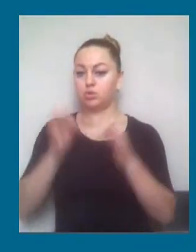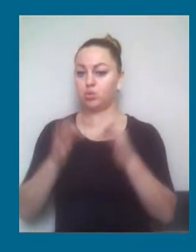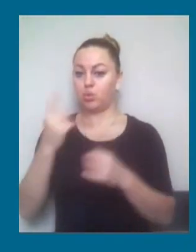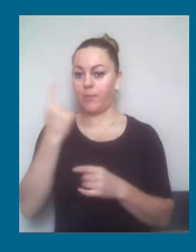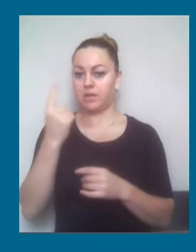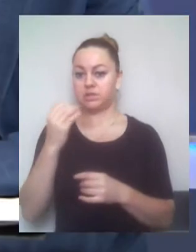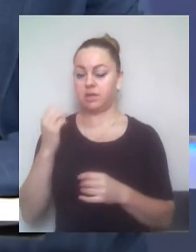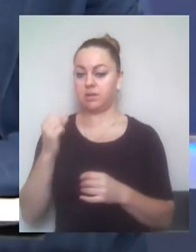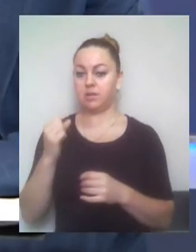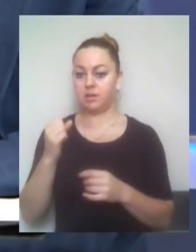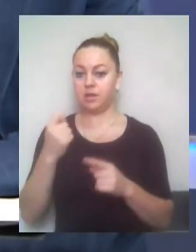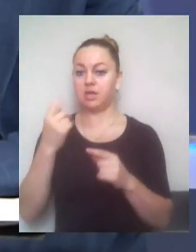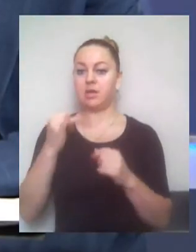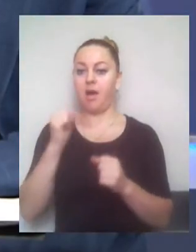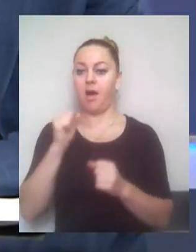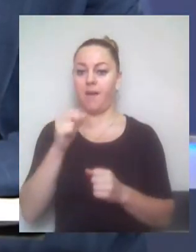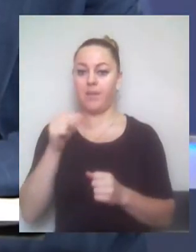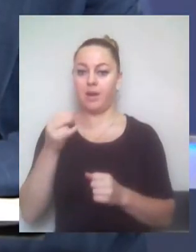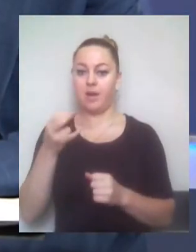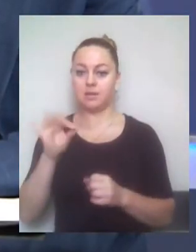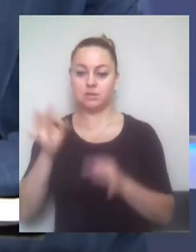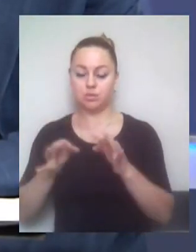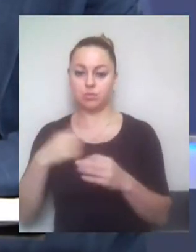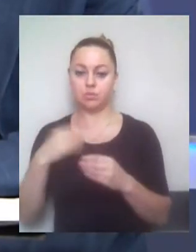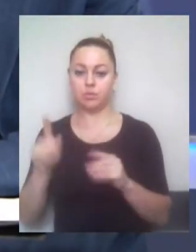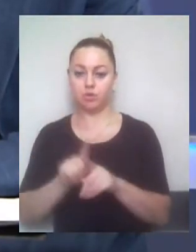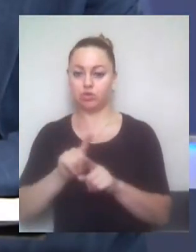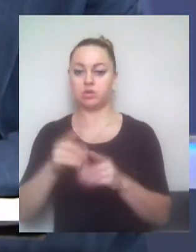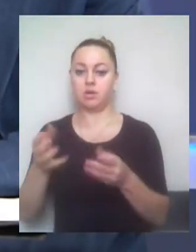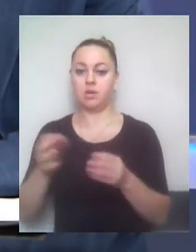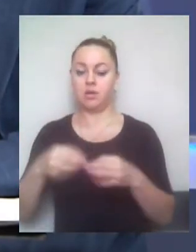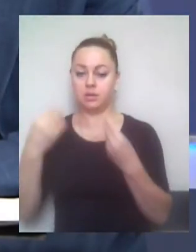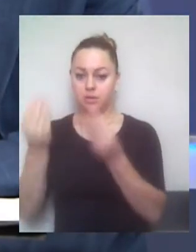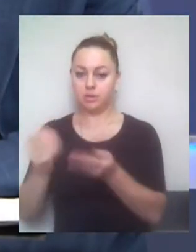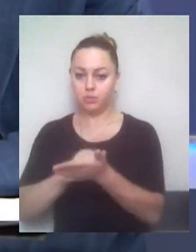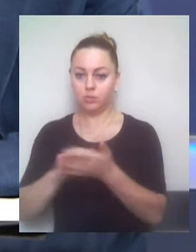інстанції. Ми разом з тим надали дозвіл на проведення таких документів.